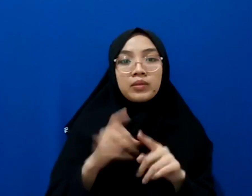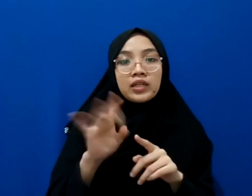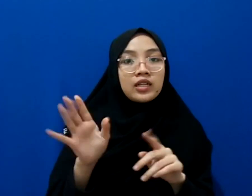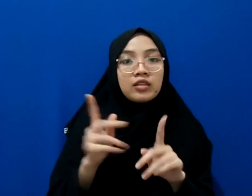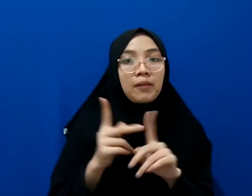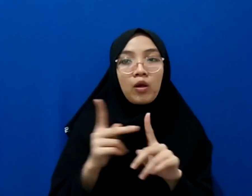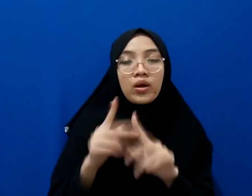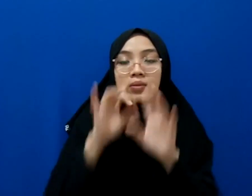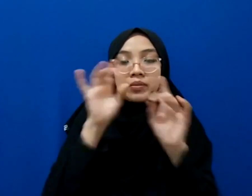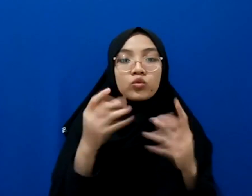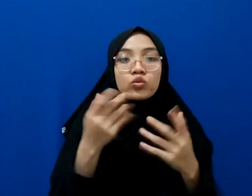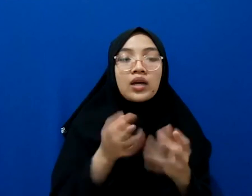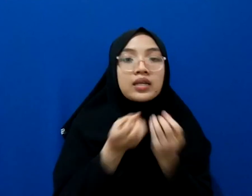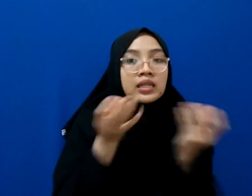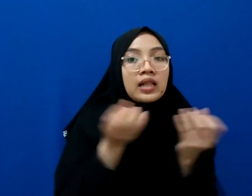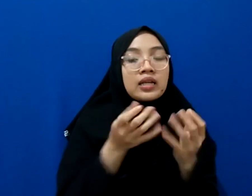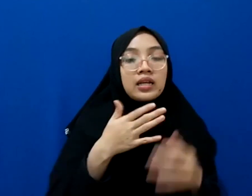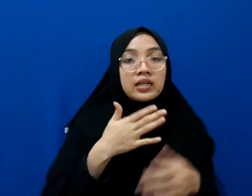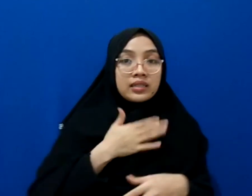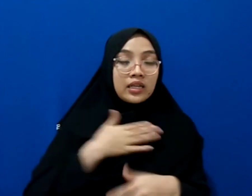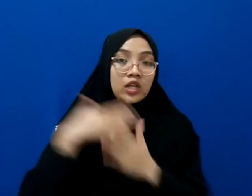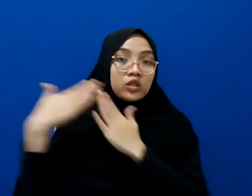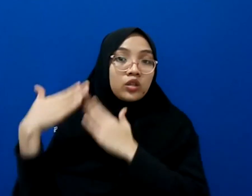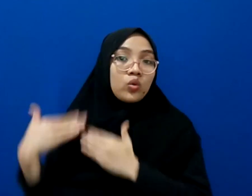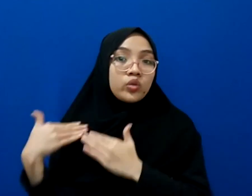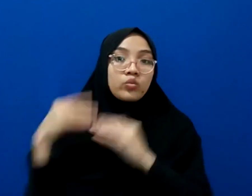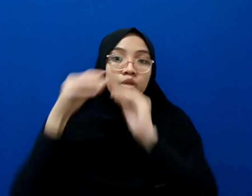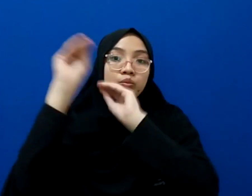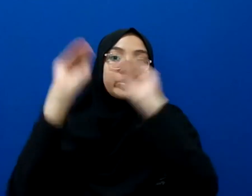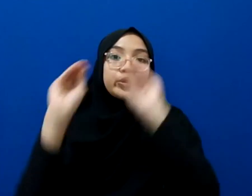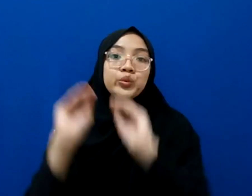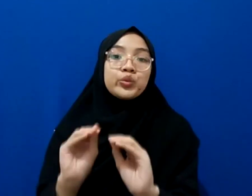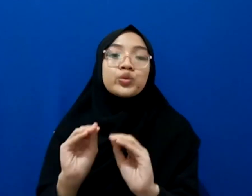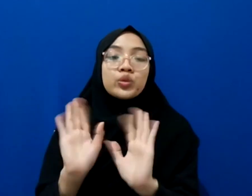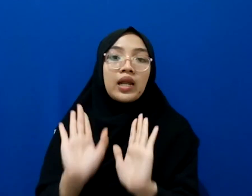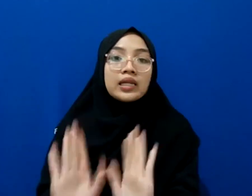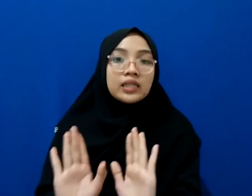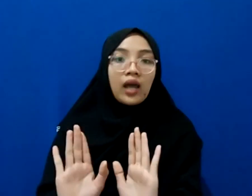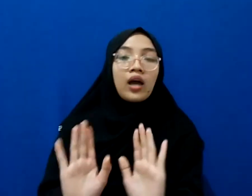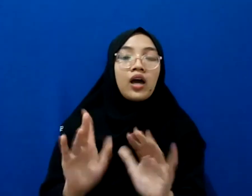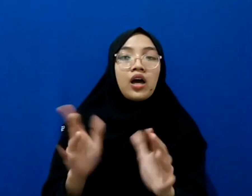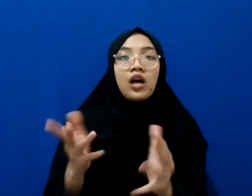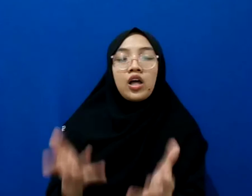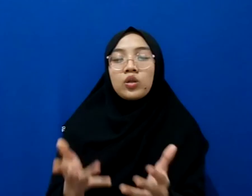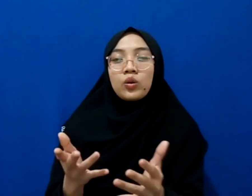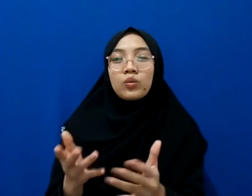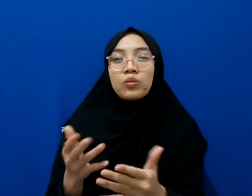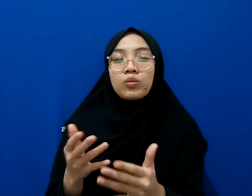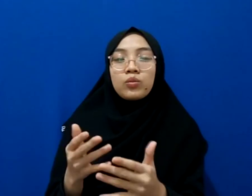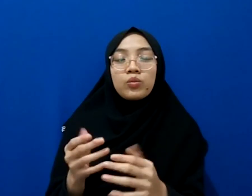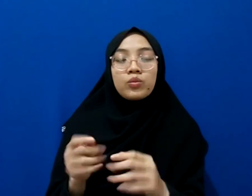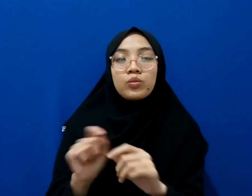gitu kan nah tugas saya adalah menyusun apa ya membukan